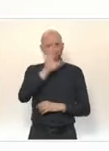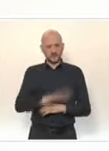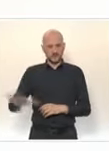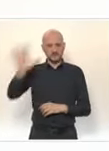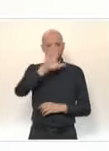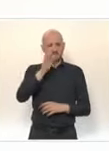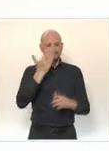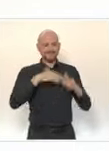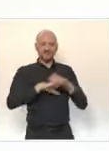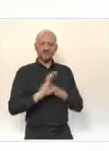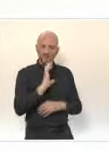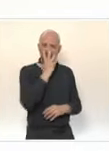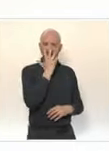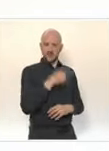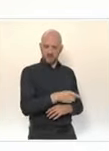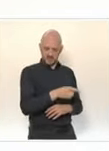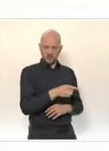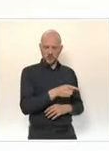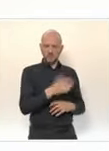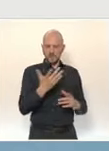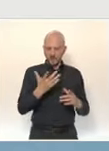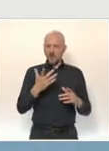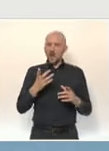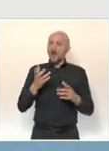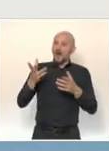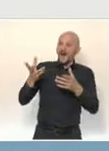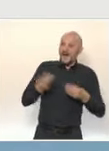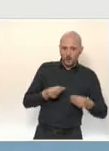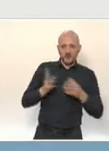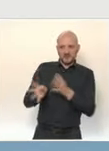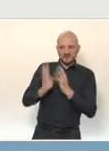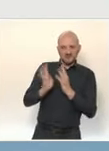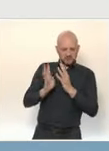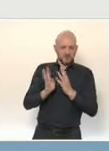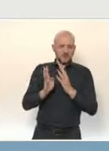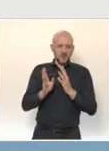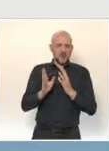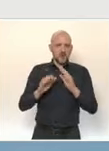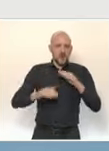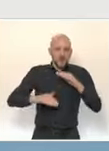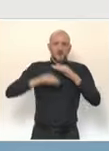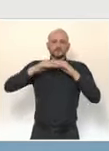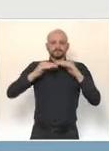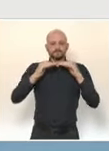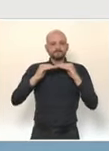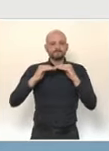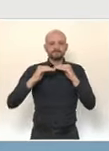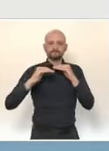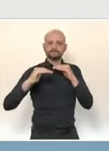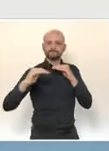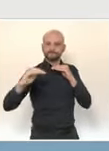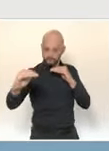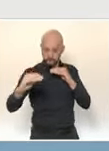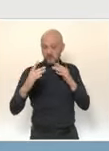atteint un plateau depuis quelques jours. Les dernières simulations réalisées par l'Institut Pasteur laissent penser que nous